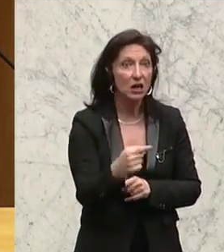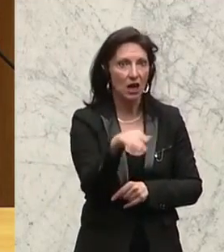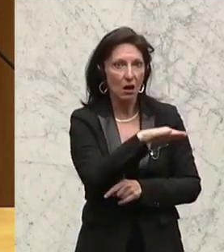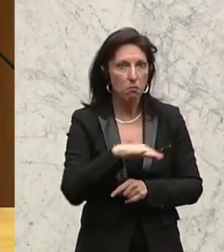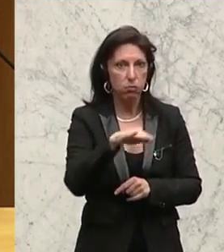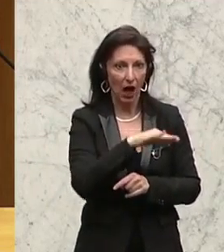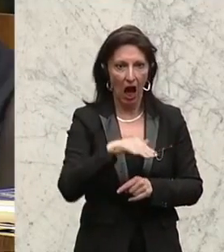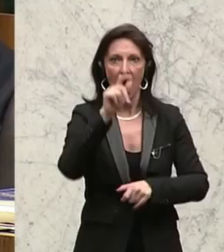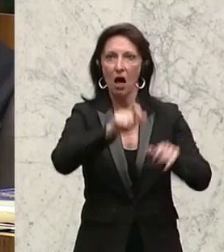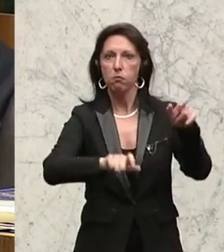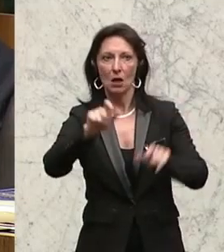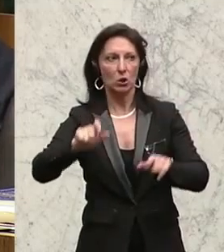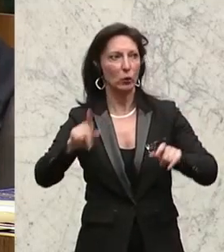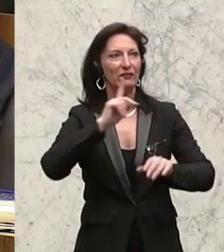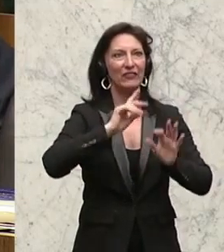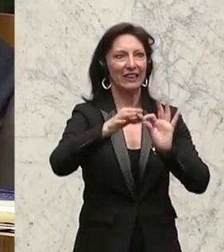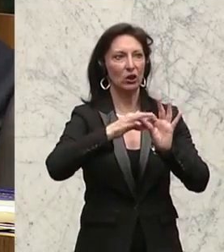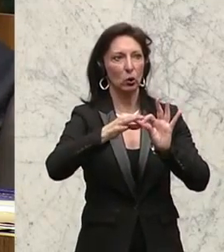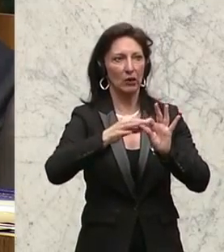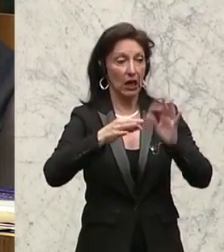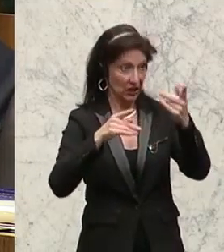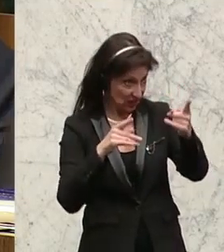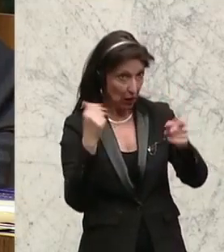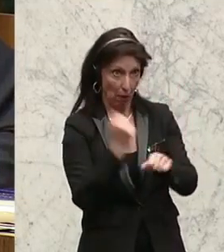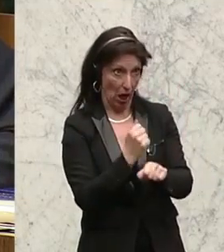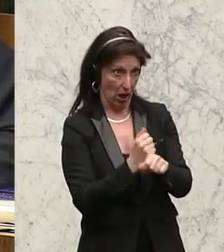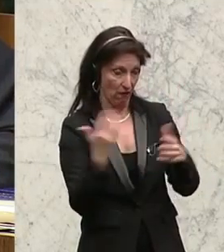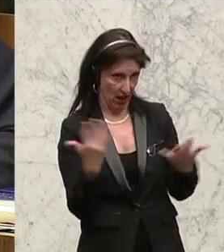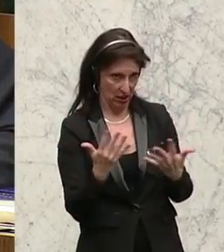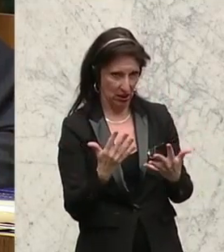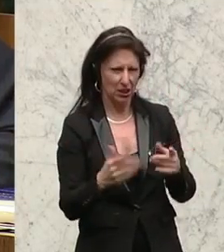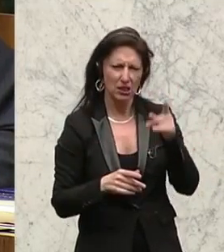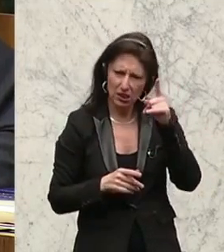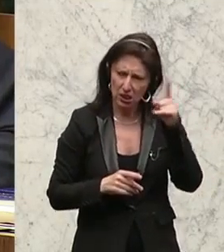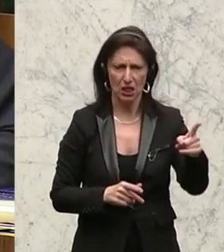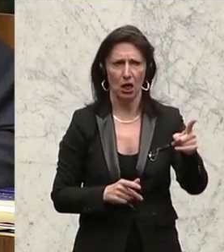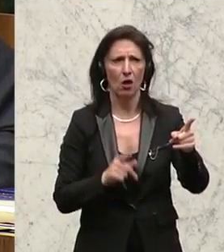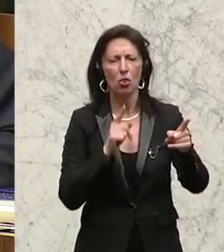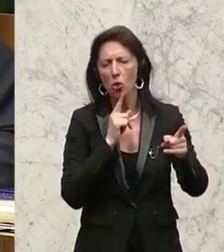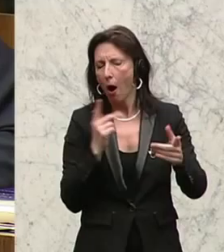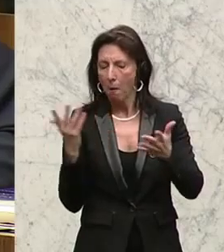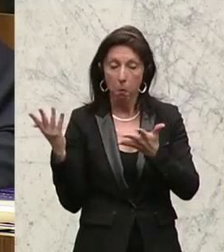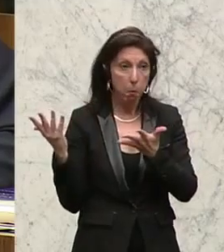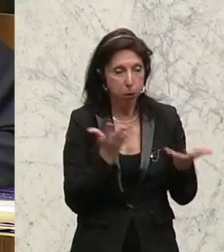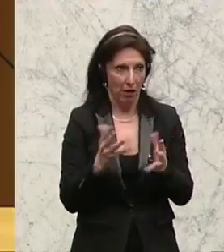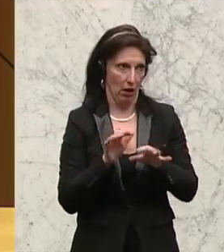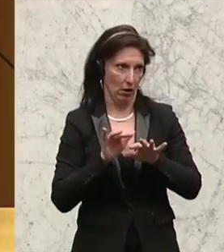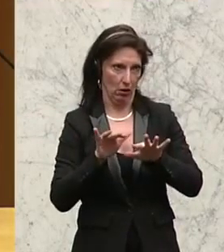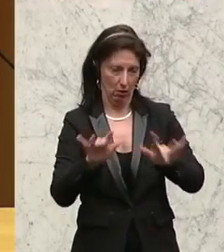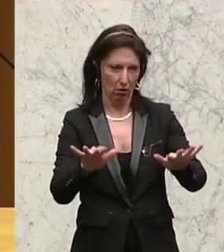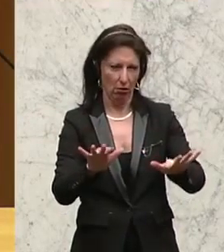mit diesen Menschen besteht. Was Sie hier betreiben, ist Panikmache, ist Demagogie.